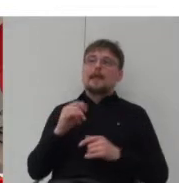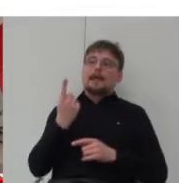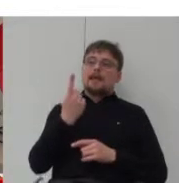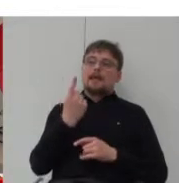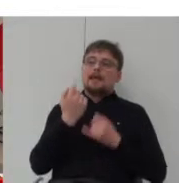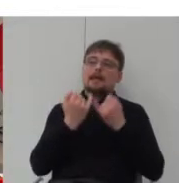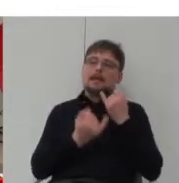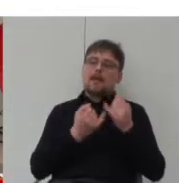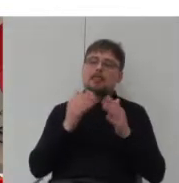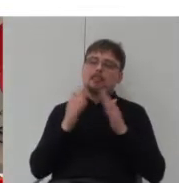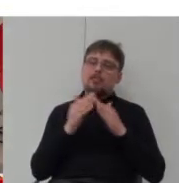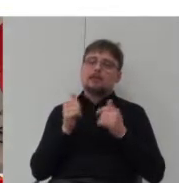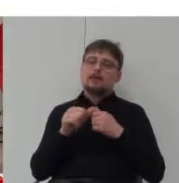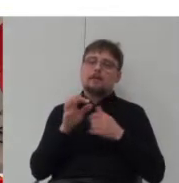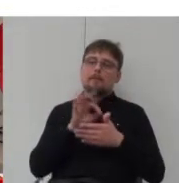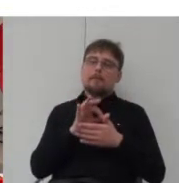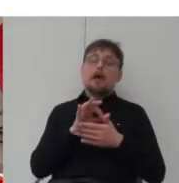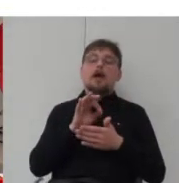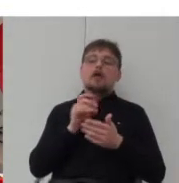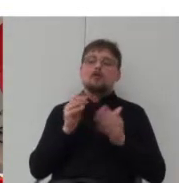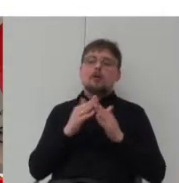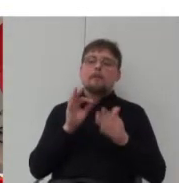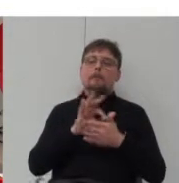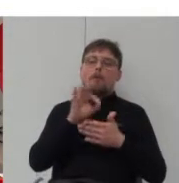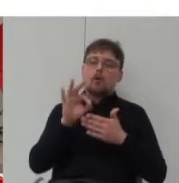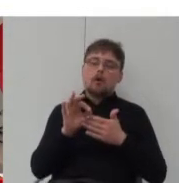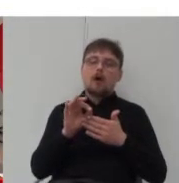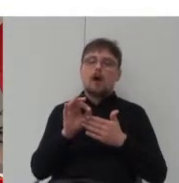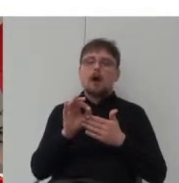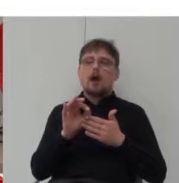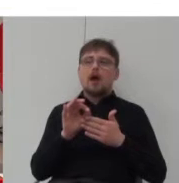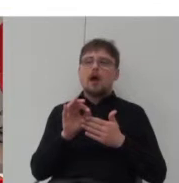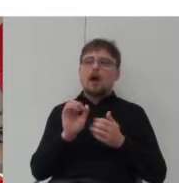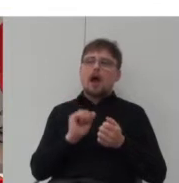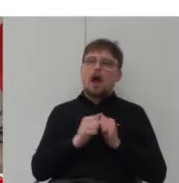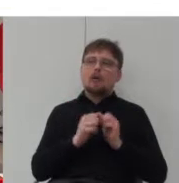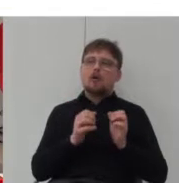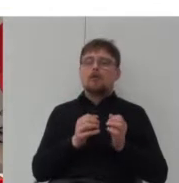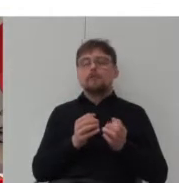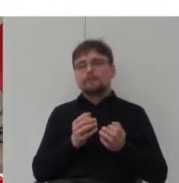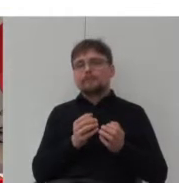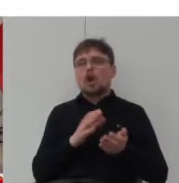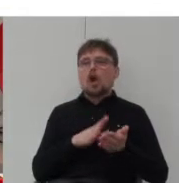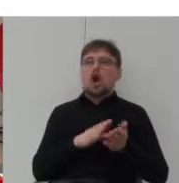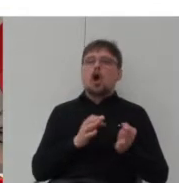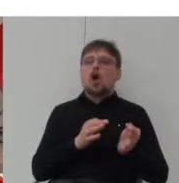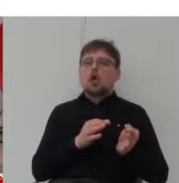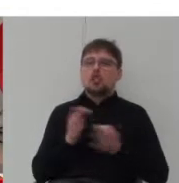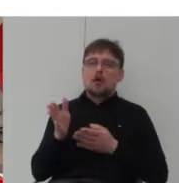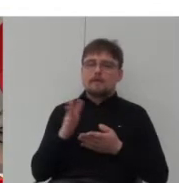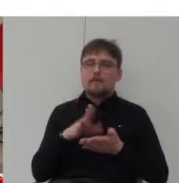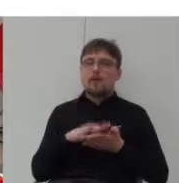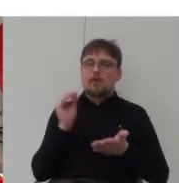są albo przez samych mieszkańców ale na podstawie pewnego modułu konstrukcyjnego modułu technologicznego